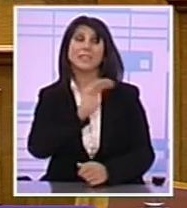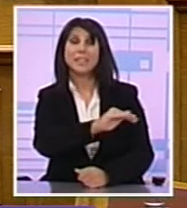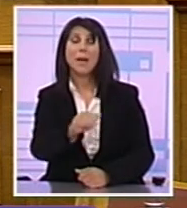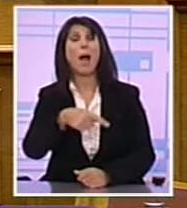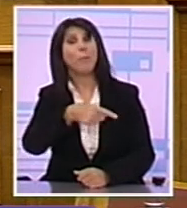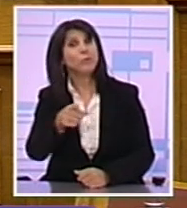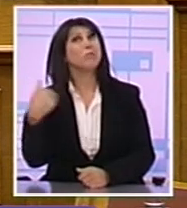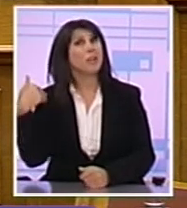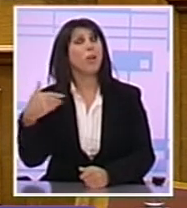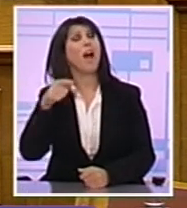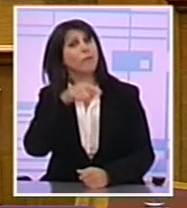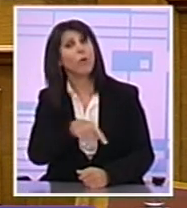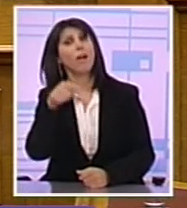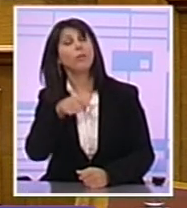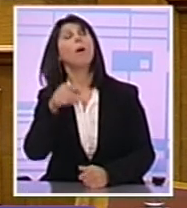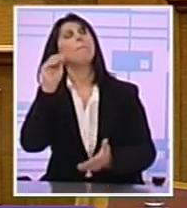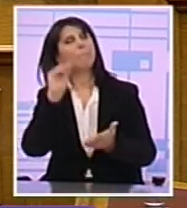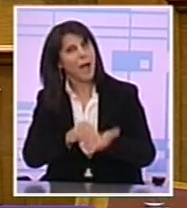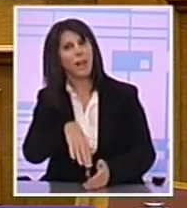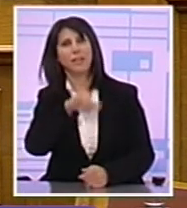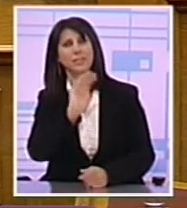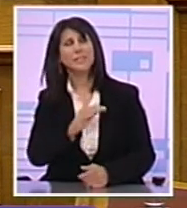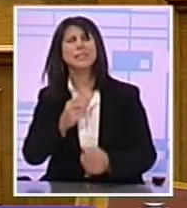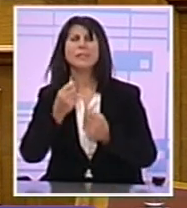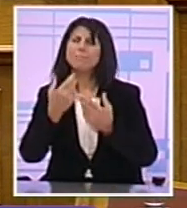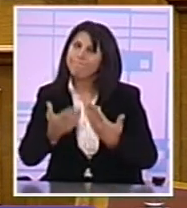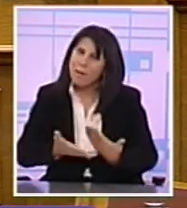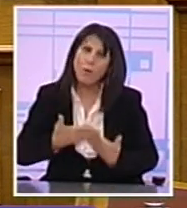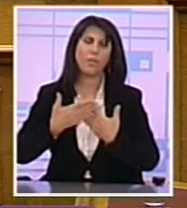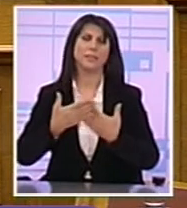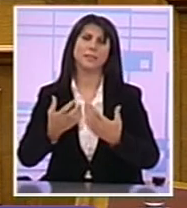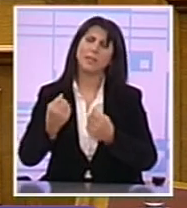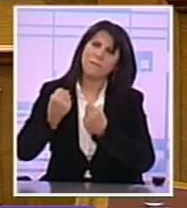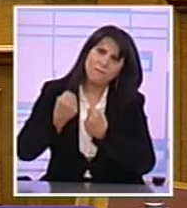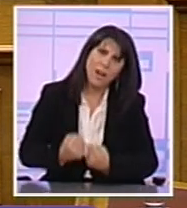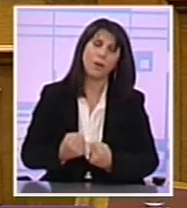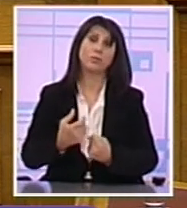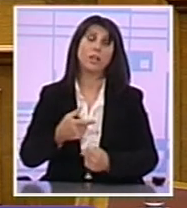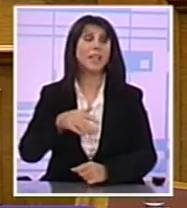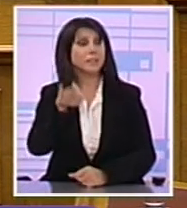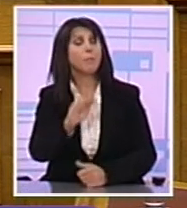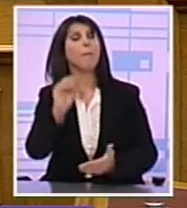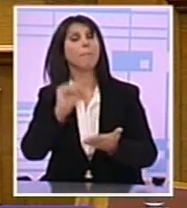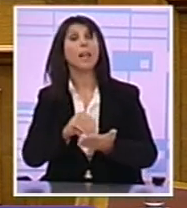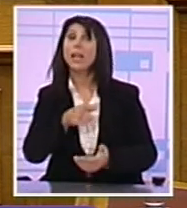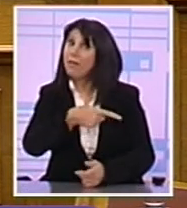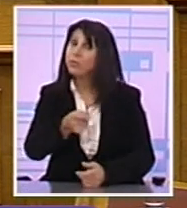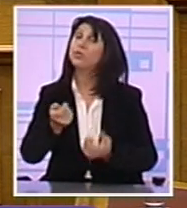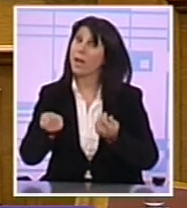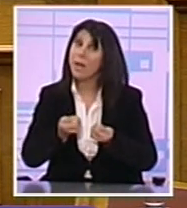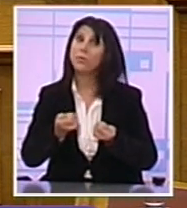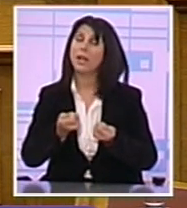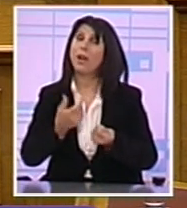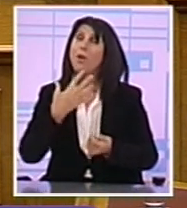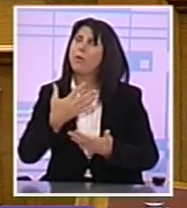πρωτόγνωρη εθνική προσπάθεια Και το κάνουν Με περίσσευμα ψυχής καρδιάς για την πατρίδα Γι' αυτό και η